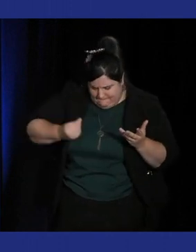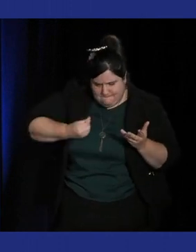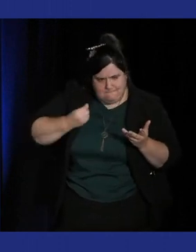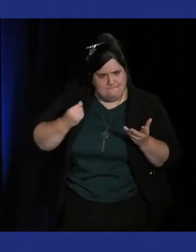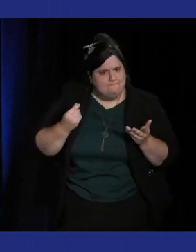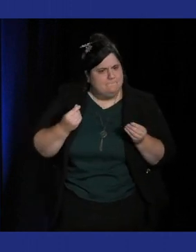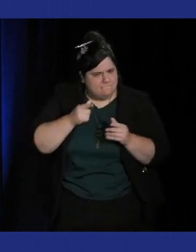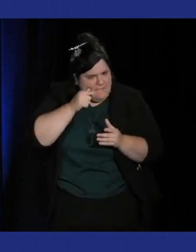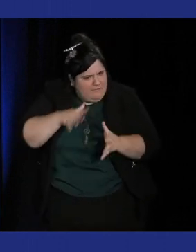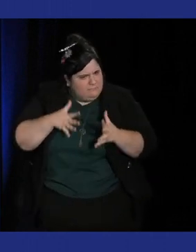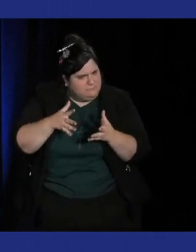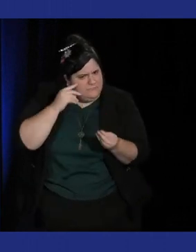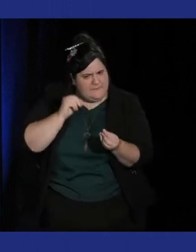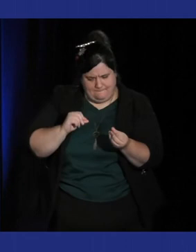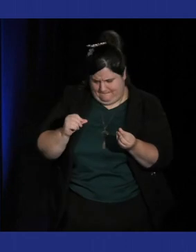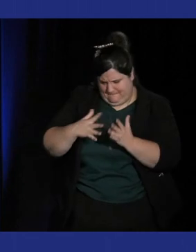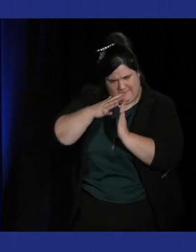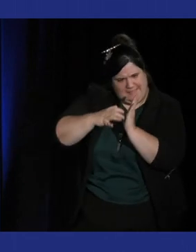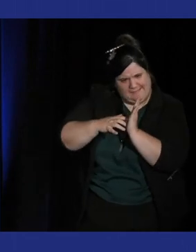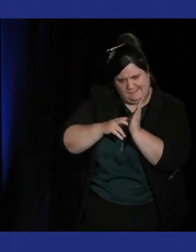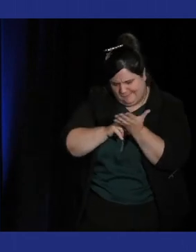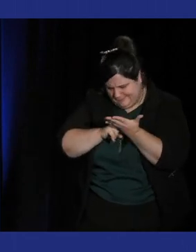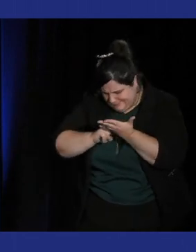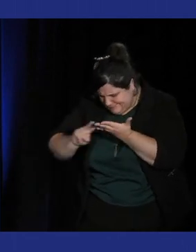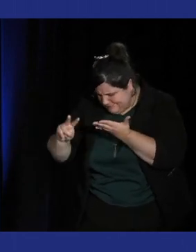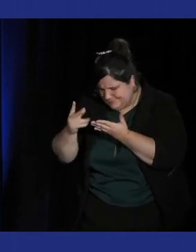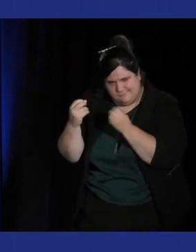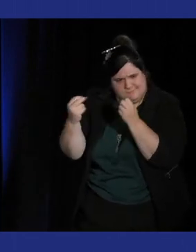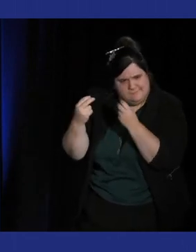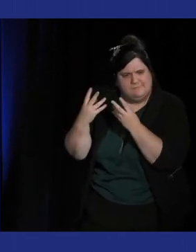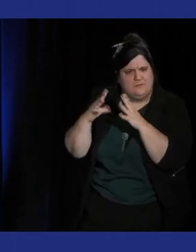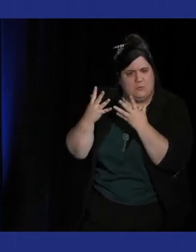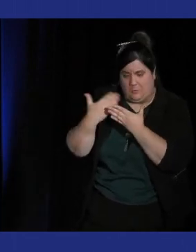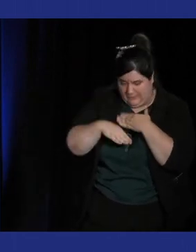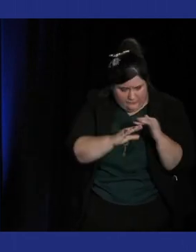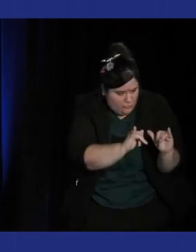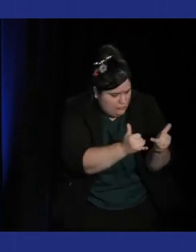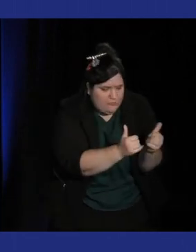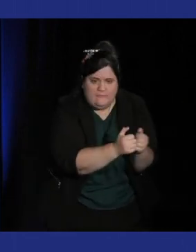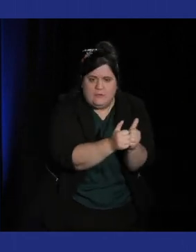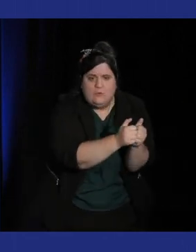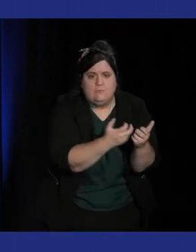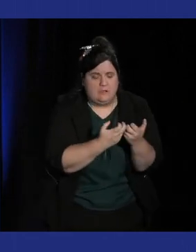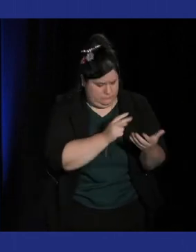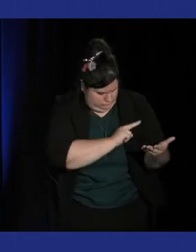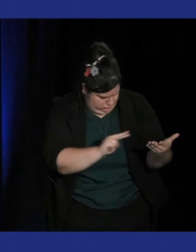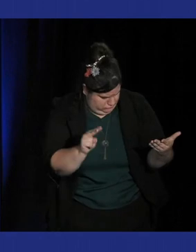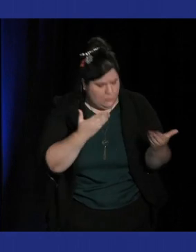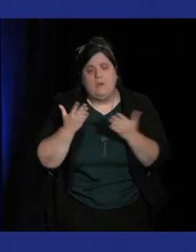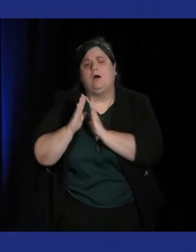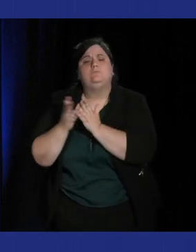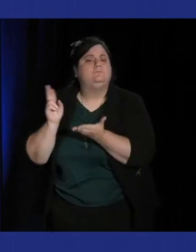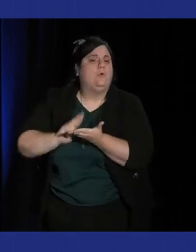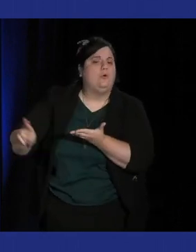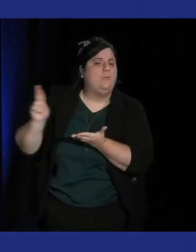non trivial dans la lecture du cybertexte qu'on peut retrouver dans le jeu vidéo quand on lit un texte en jeu vidéo on n pas dans la même lecture évidemment qu'un roman